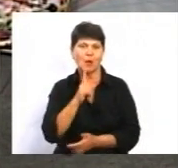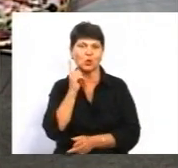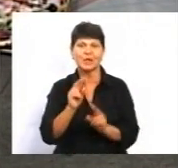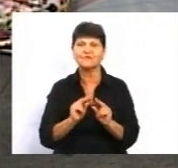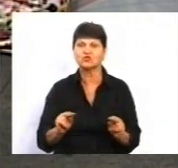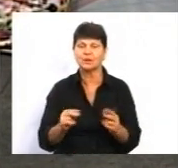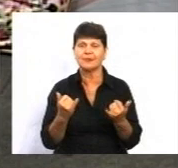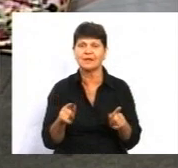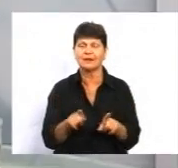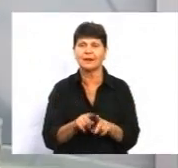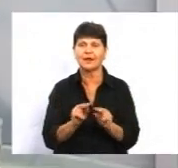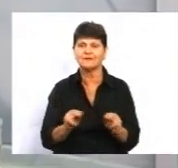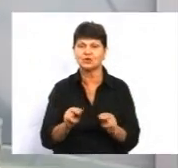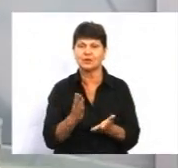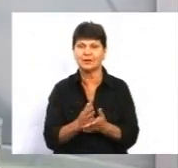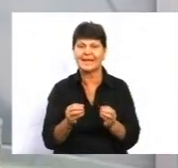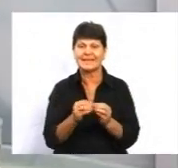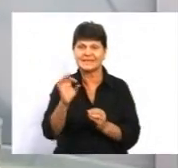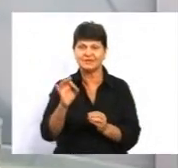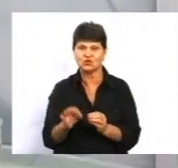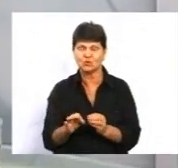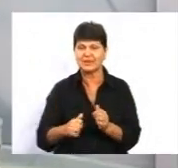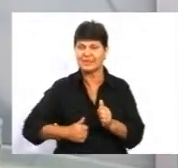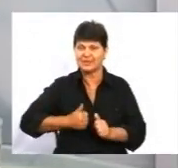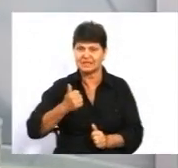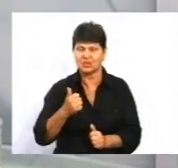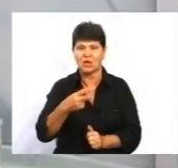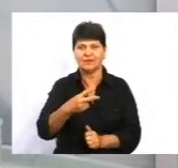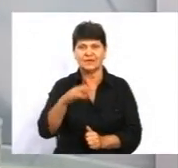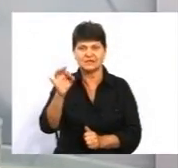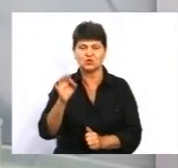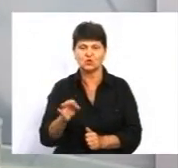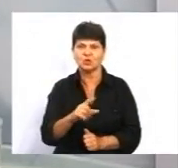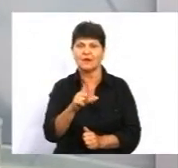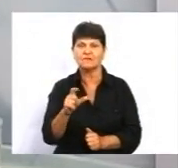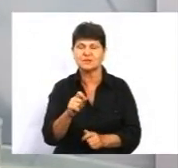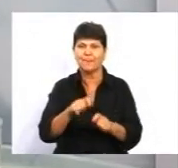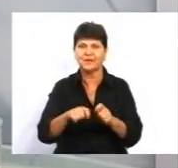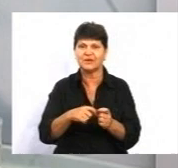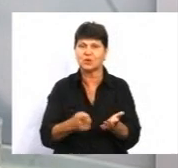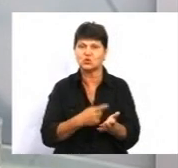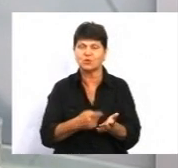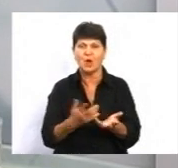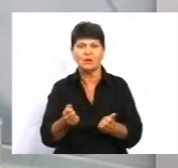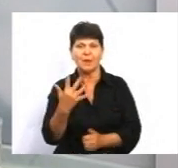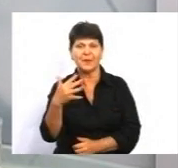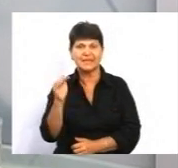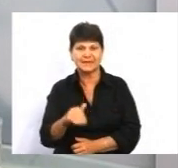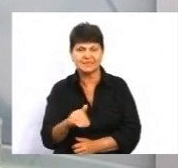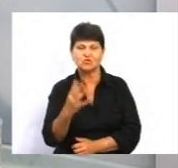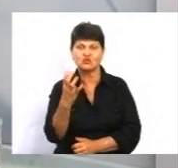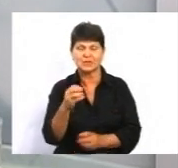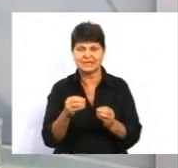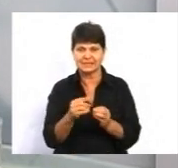Зараз такий вчитель, якщо в нього є 10% за престижність, а також 20% за перевірку зошитів, отримує 5 410 гривень.